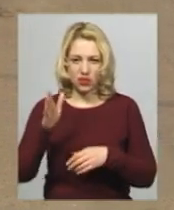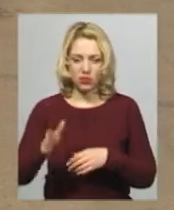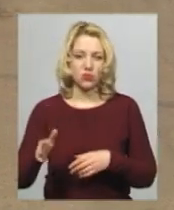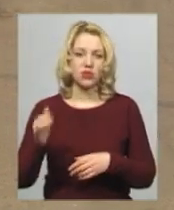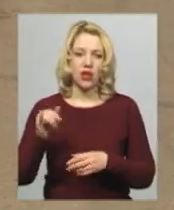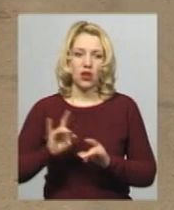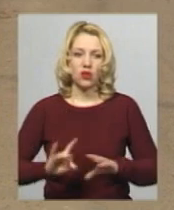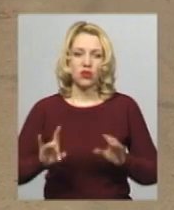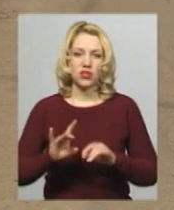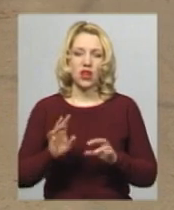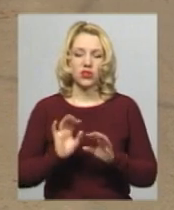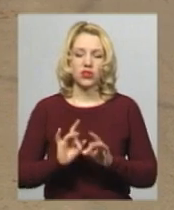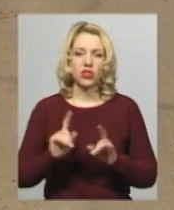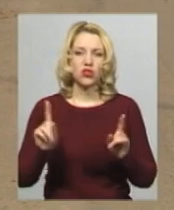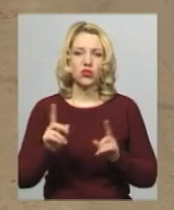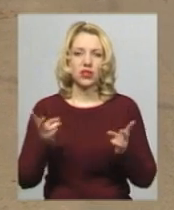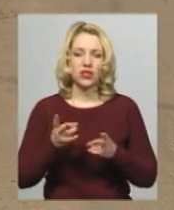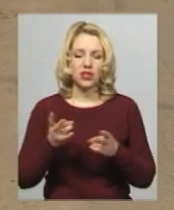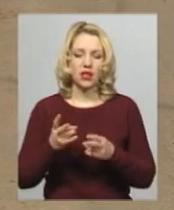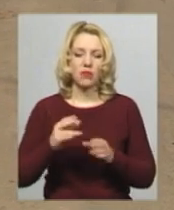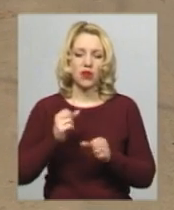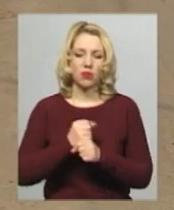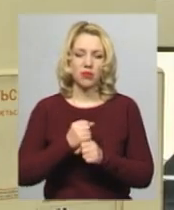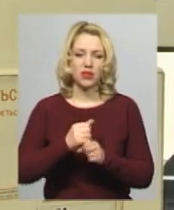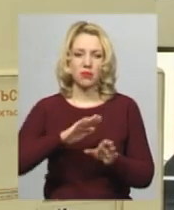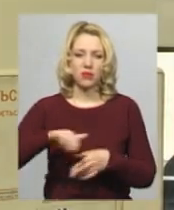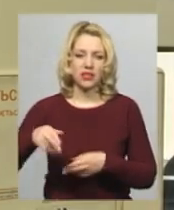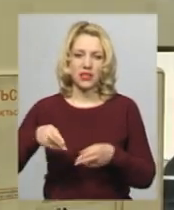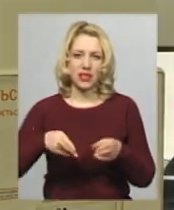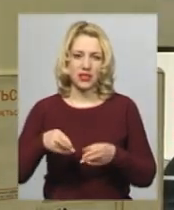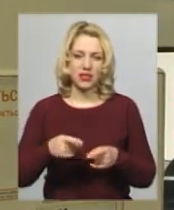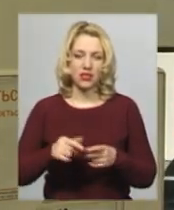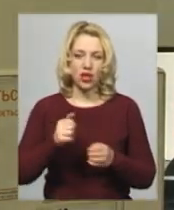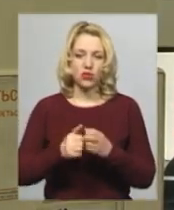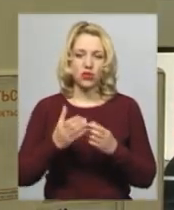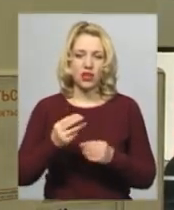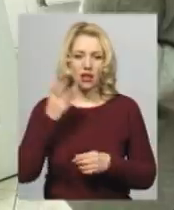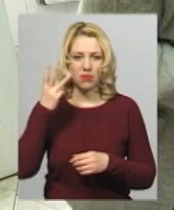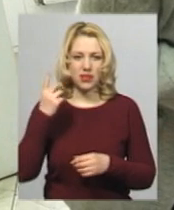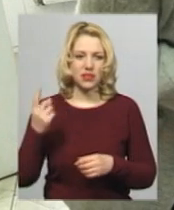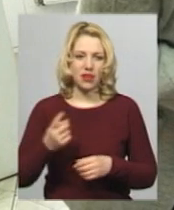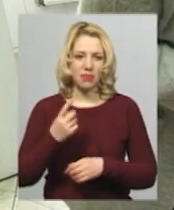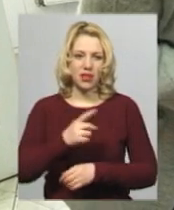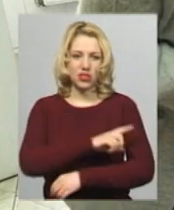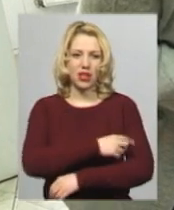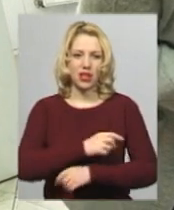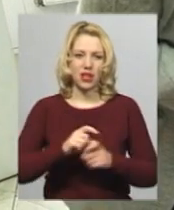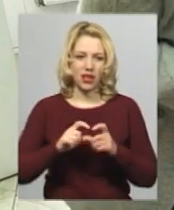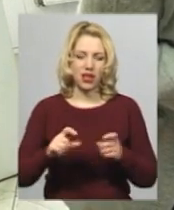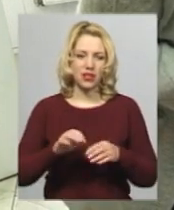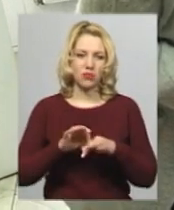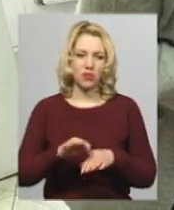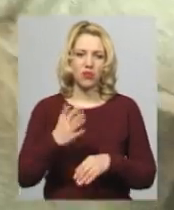розкажуть інструкцію, що треба зробити після стерилізації. Щодня у Хмельницькій першій міській ветлікарні проходить до п'яти